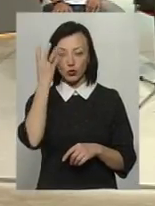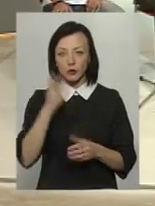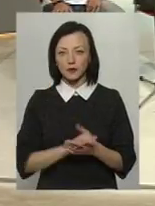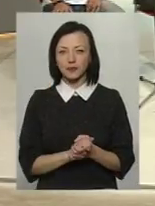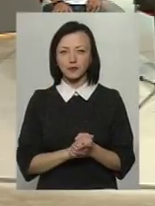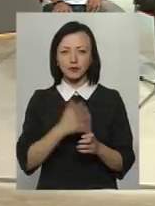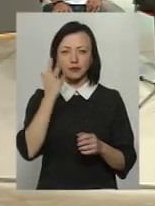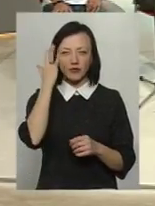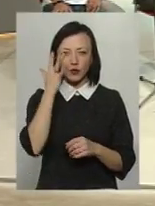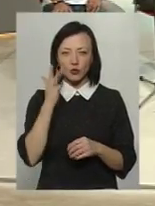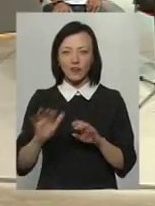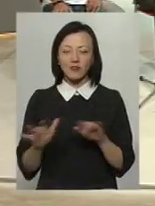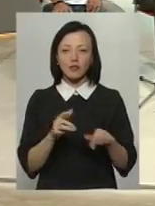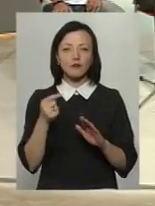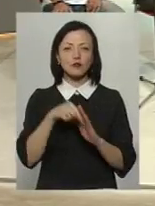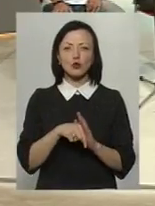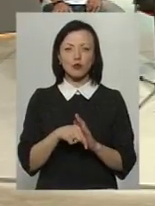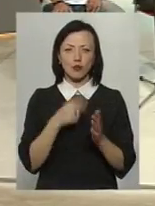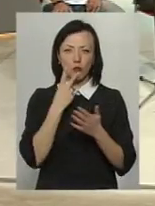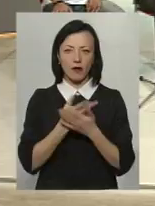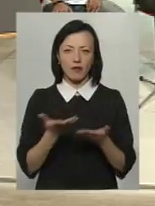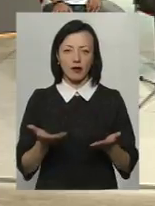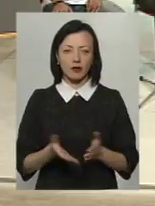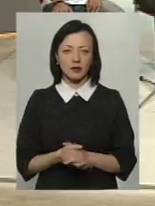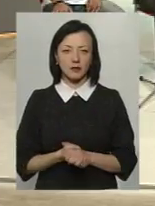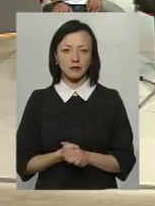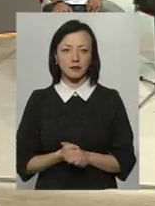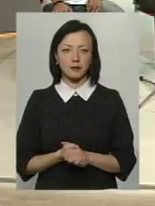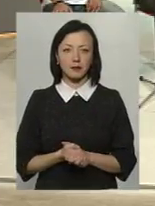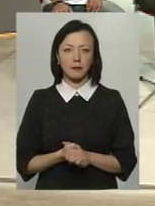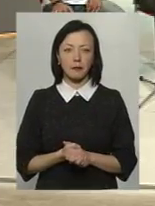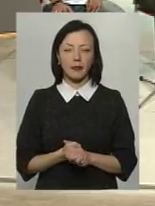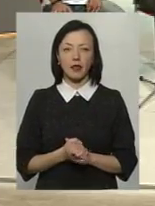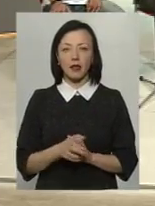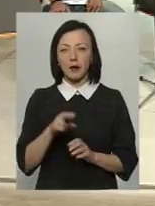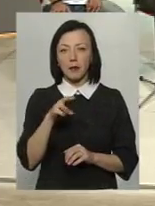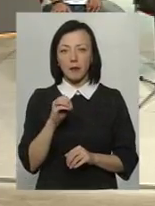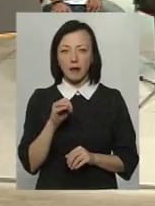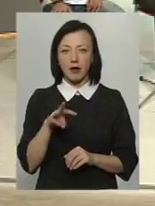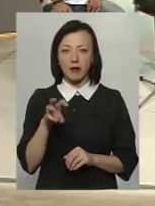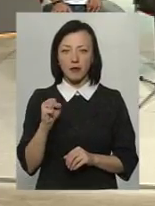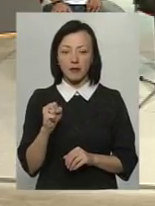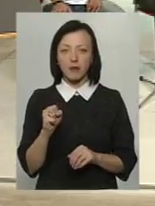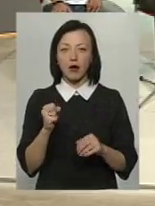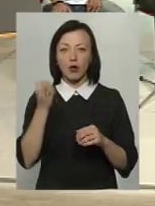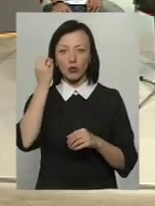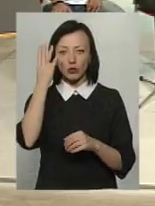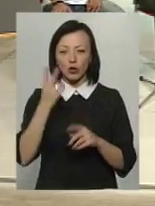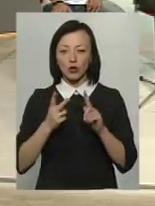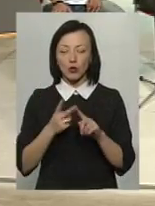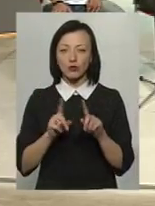Філософія в дії. В чому вона проявляється? Пермакультура – це напрямок, це друга його особливість, що він